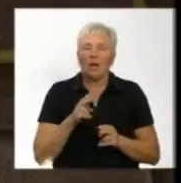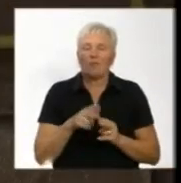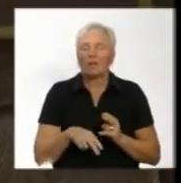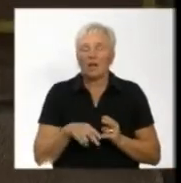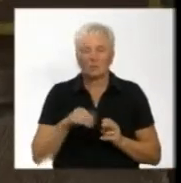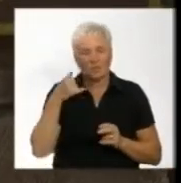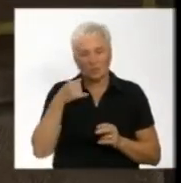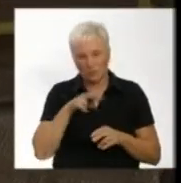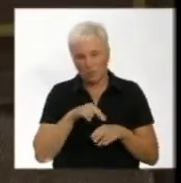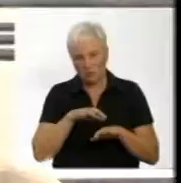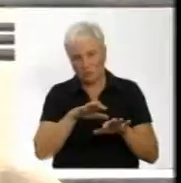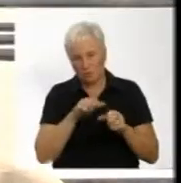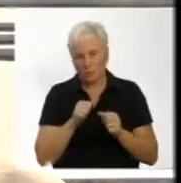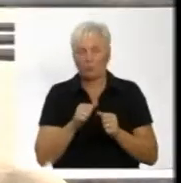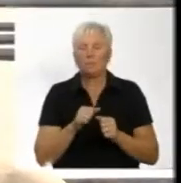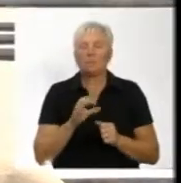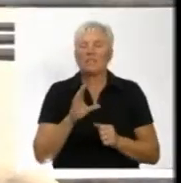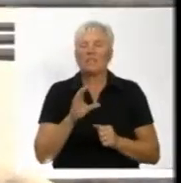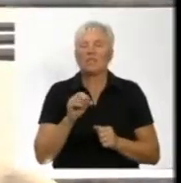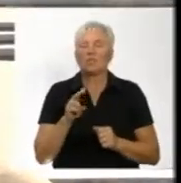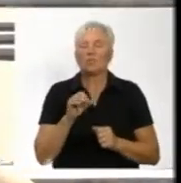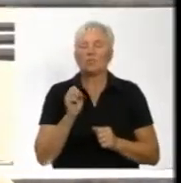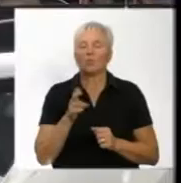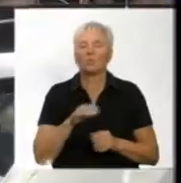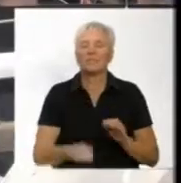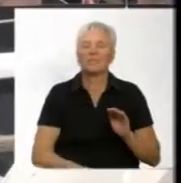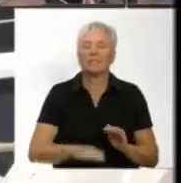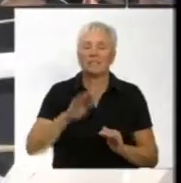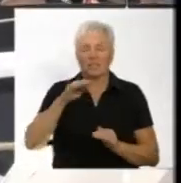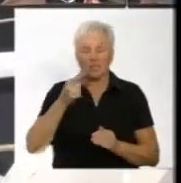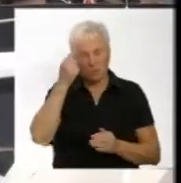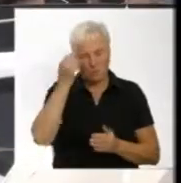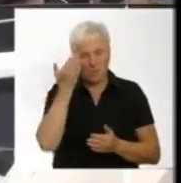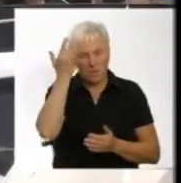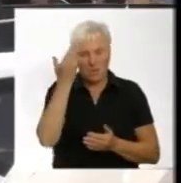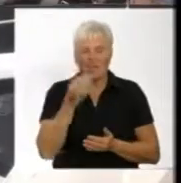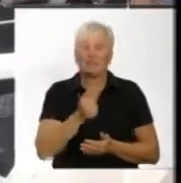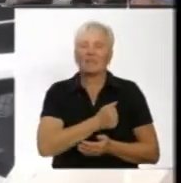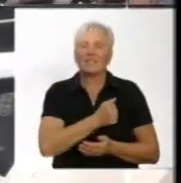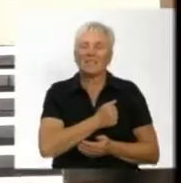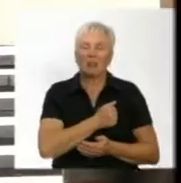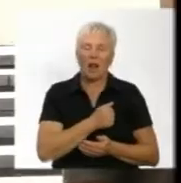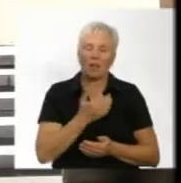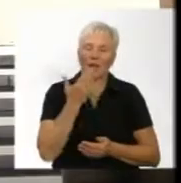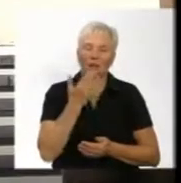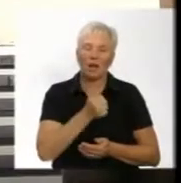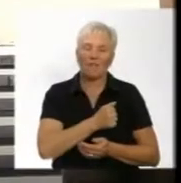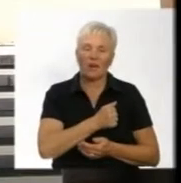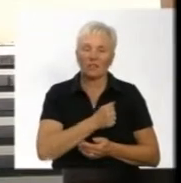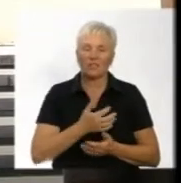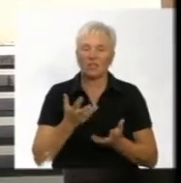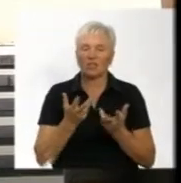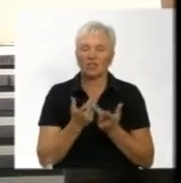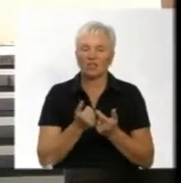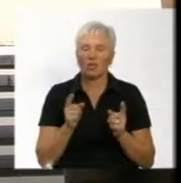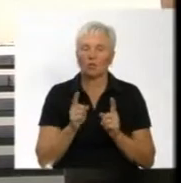Серед нацгвардійців і Ігор Сидорук. Хлопець каже, з дитинства мріяв потрапити до Національної гвардії. Я вважаю, що